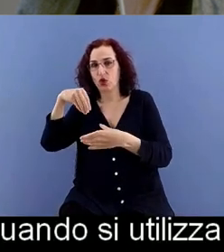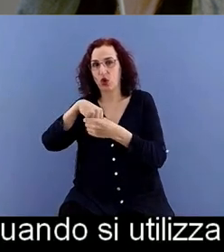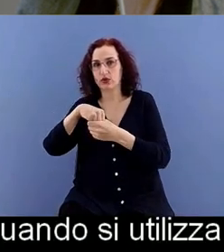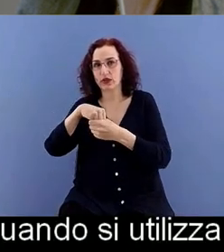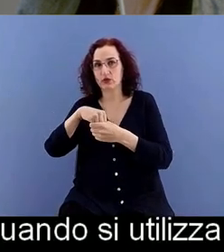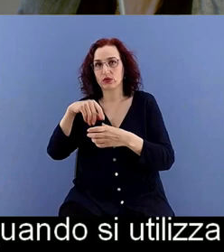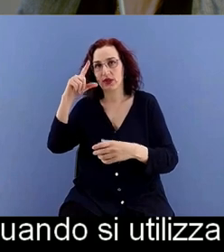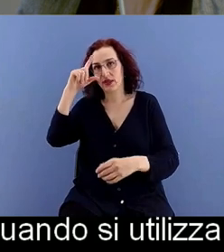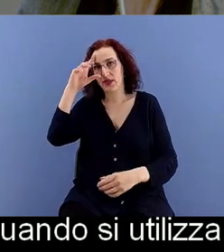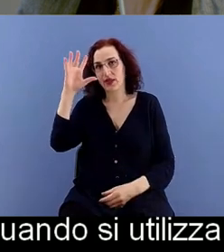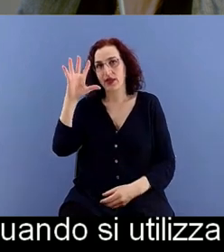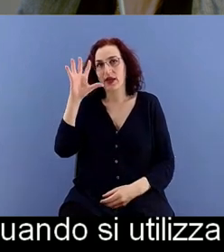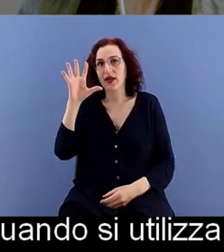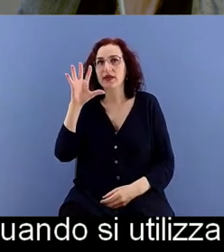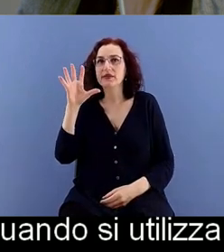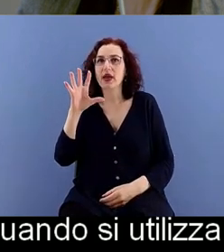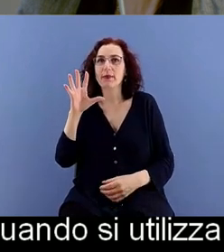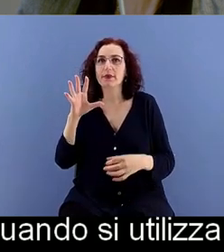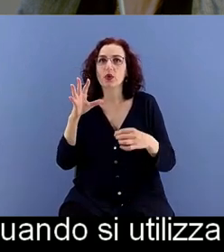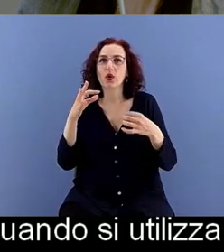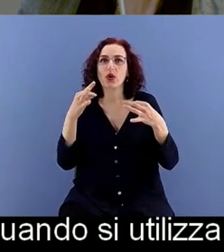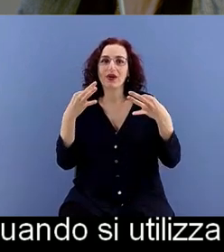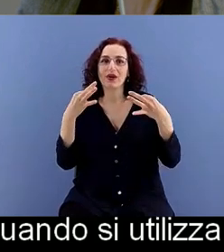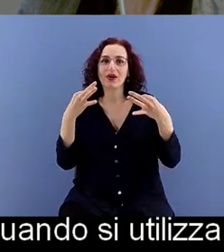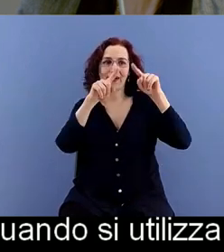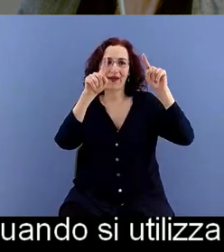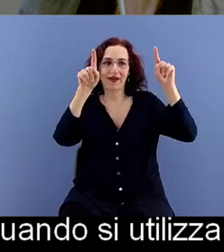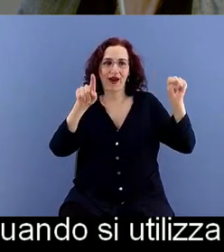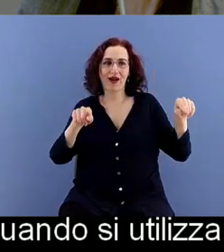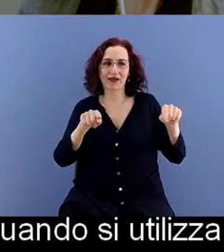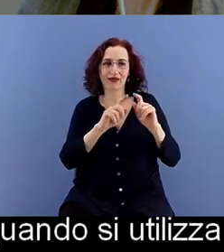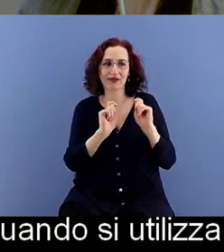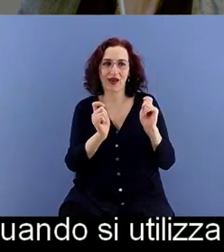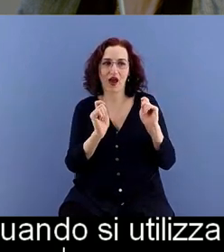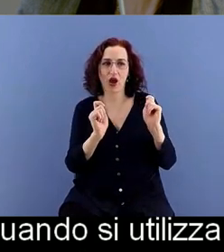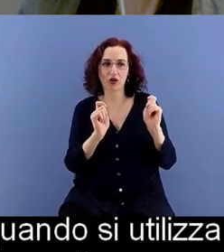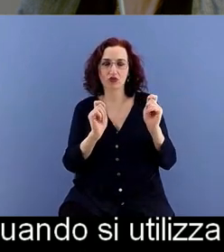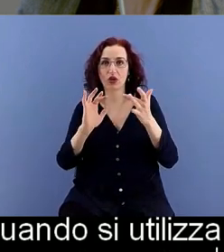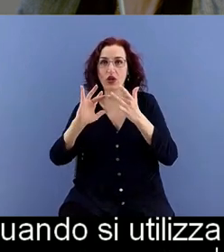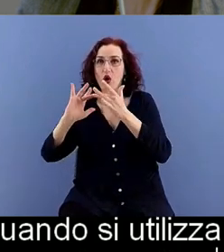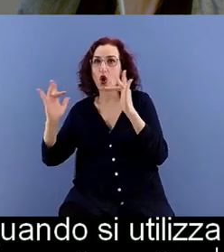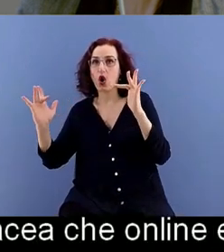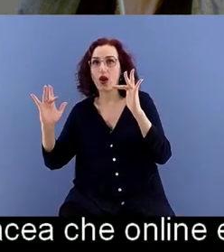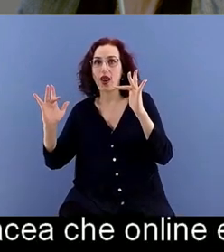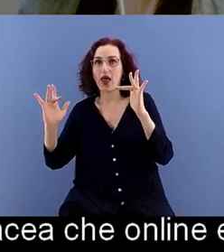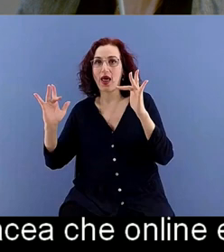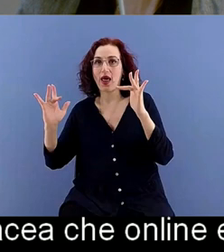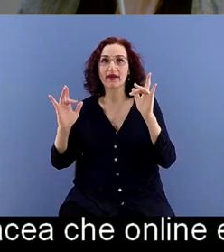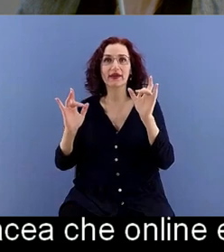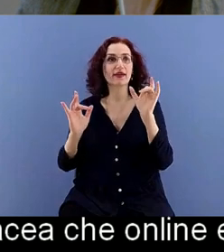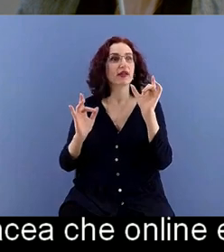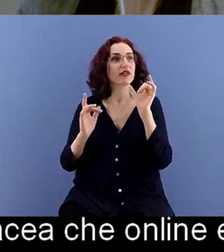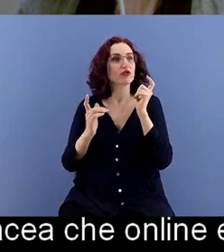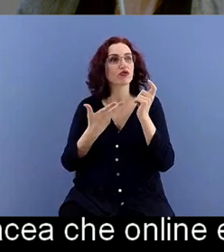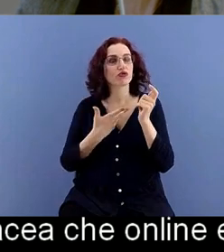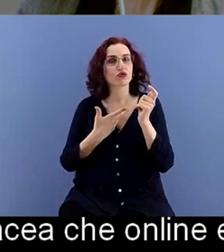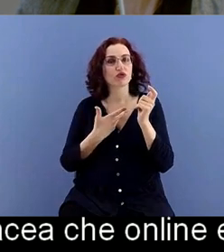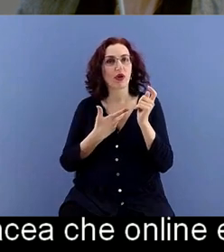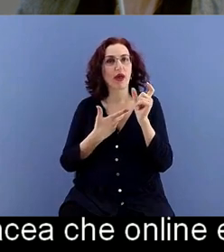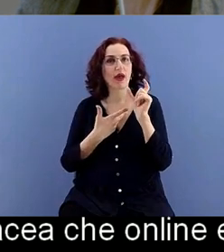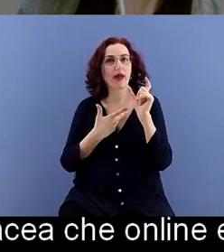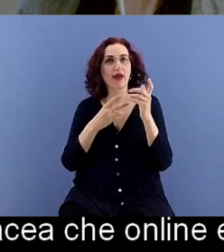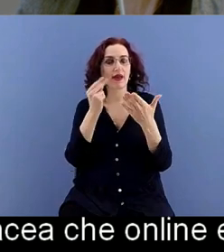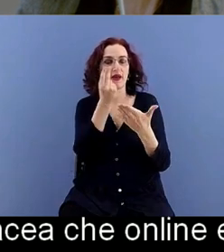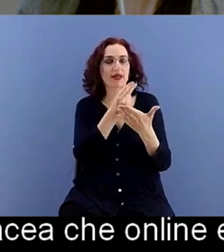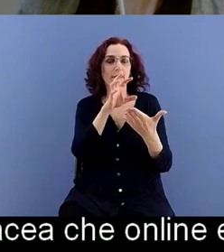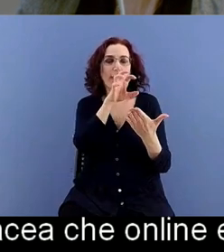rivista sia cartacea che online e spesso le immagini devono essere tradotte appunto in parole ci sono dei criteri per cui operare